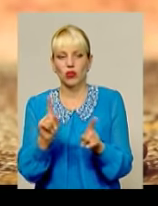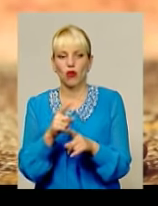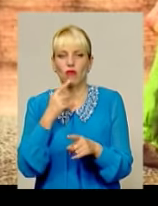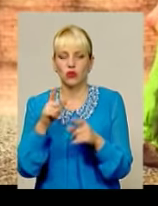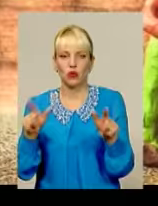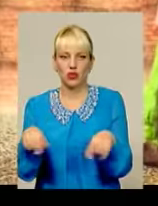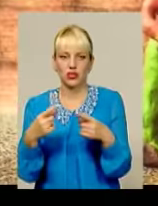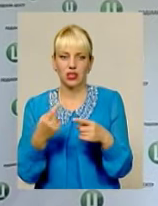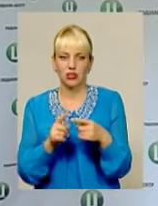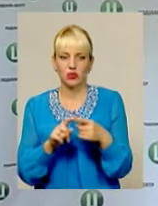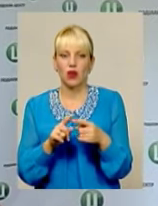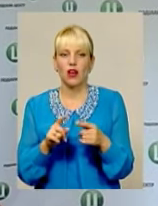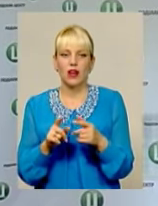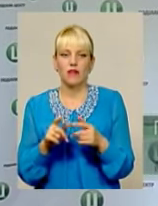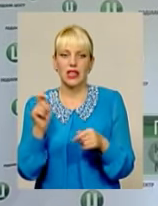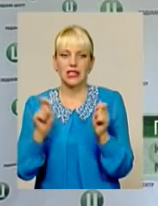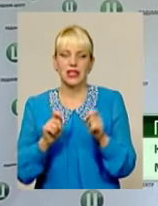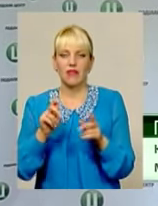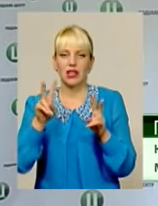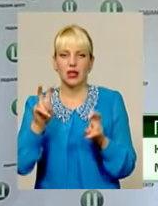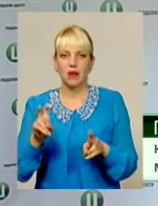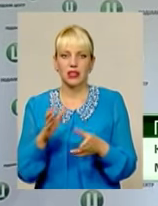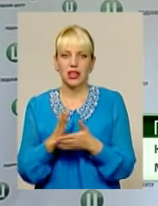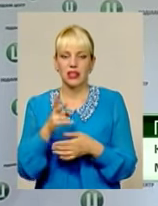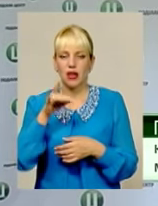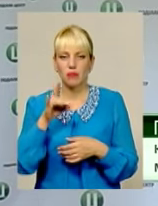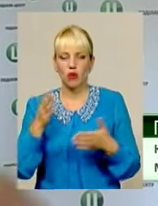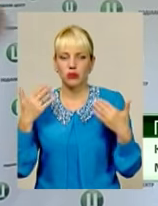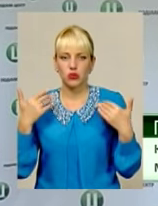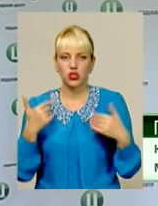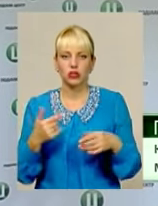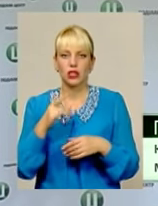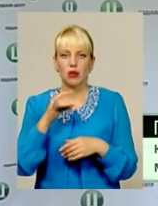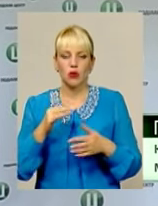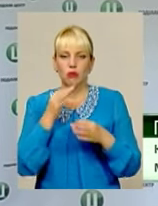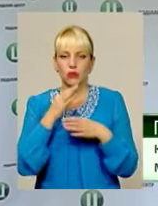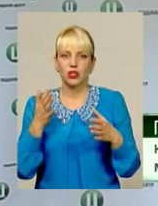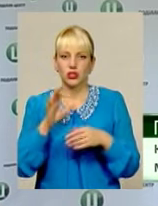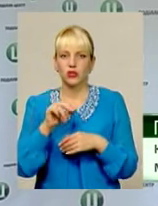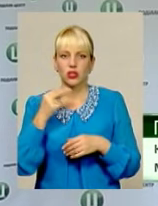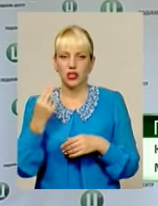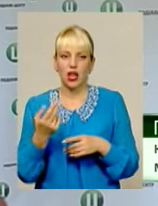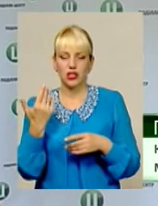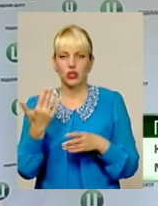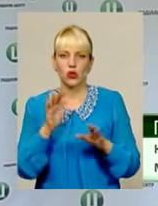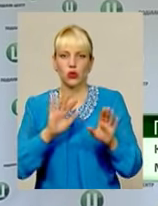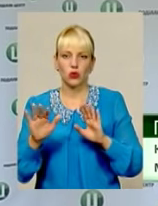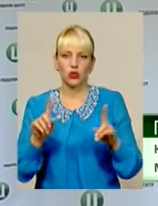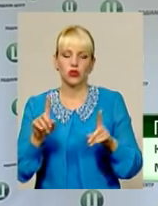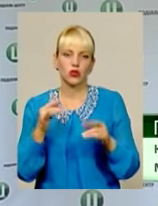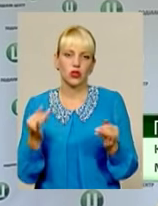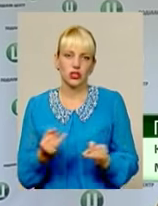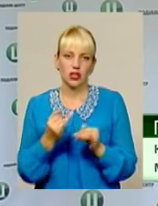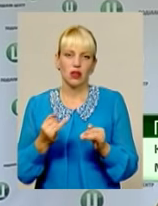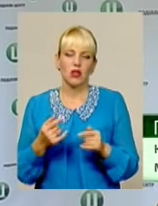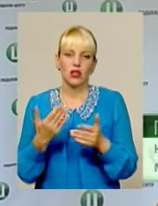організатори фестивалю. Тема така є і про відпочинок, і будь-яка, соціальні якісь є ролики, що дуже цікаво.